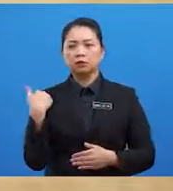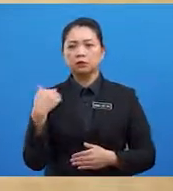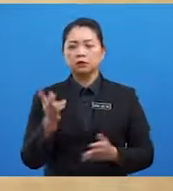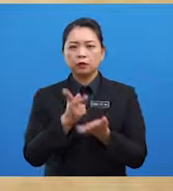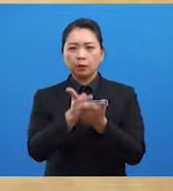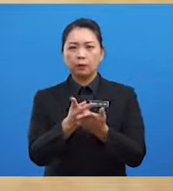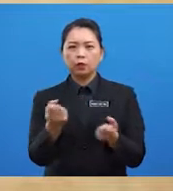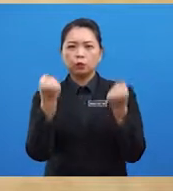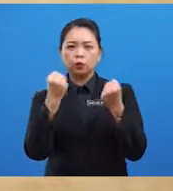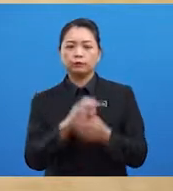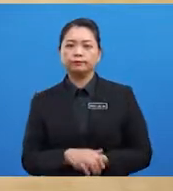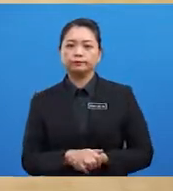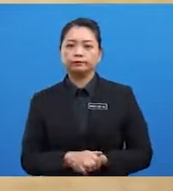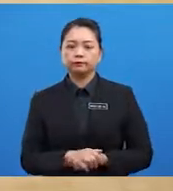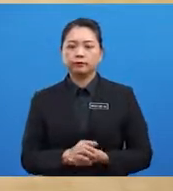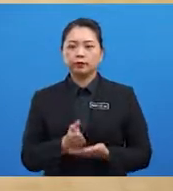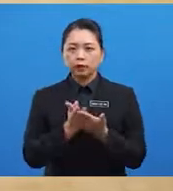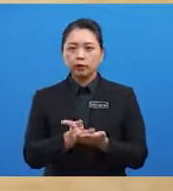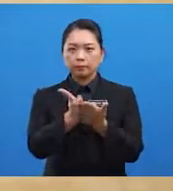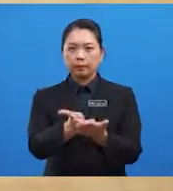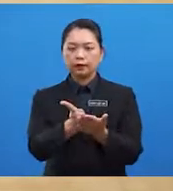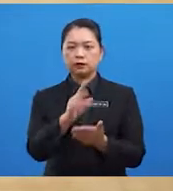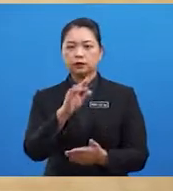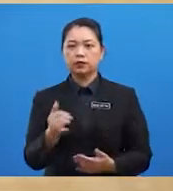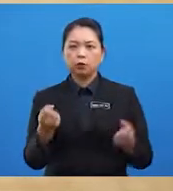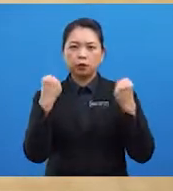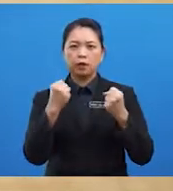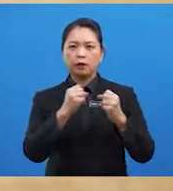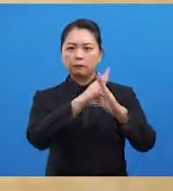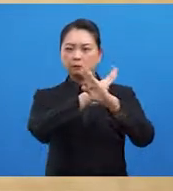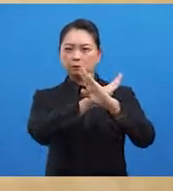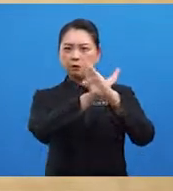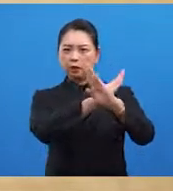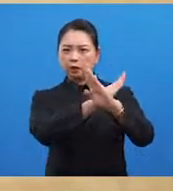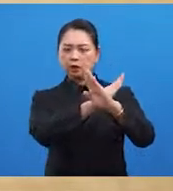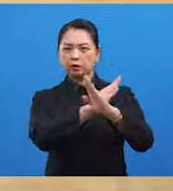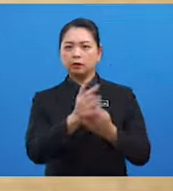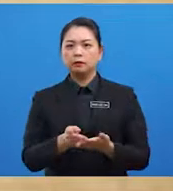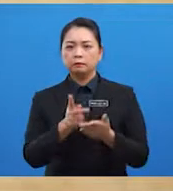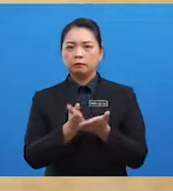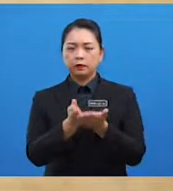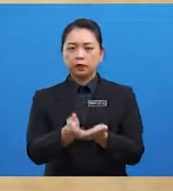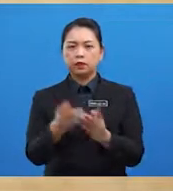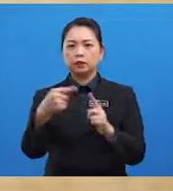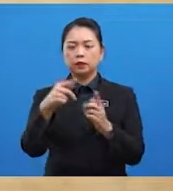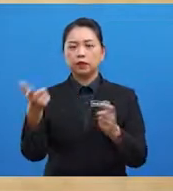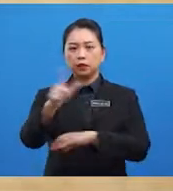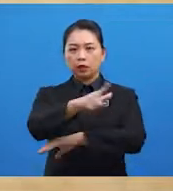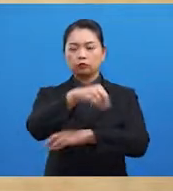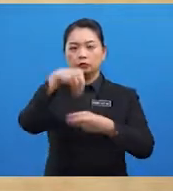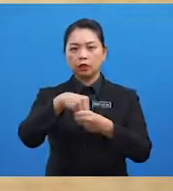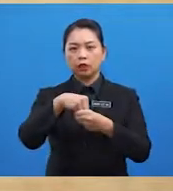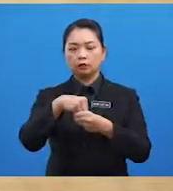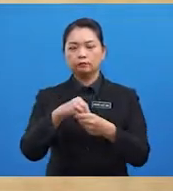Kapal yang tidak kukuh menghalang pelayaran ke laut dalam Dan bagi Ibn